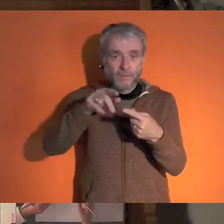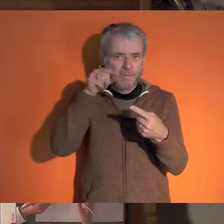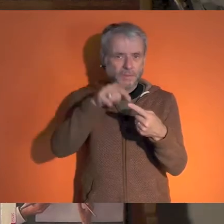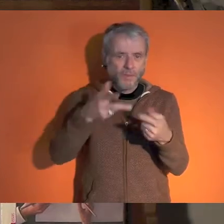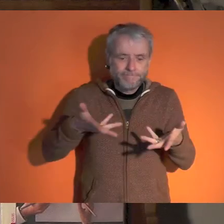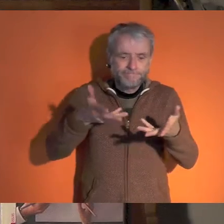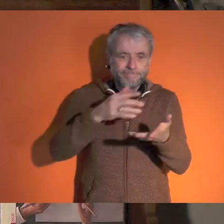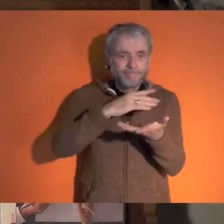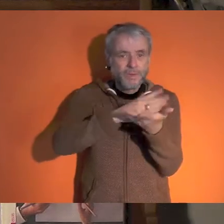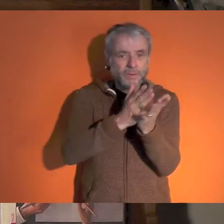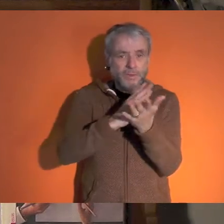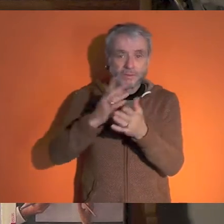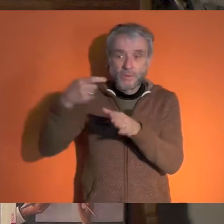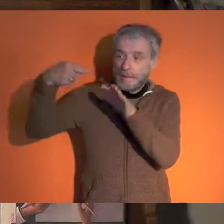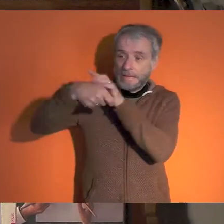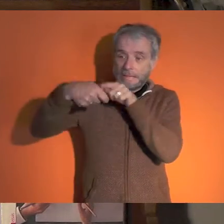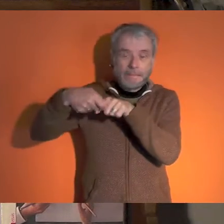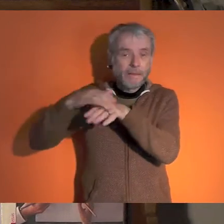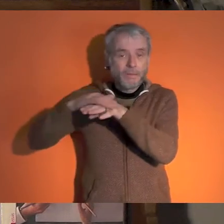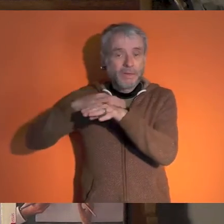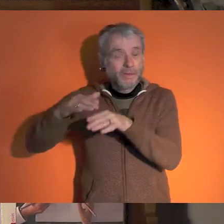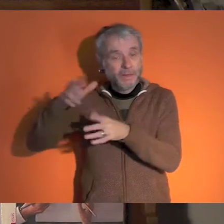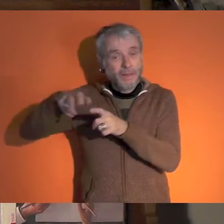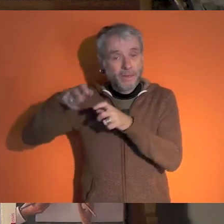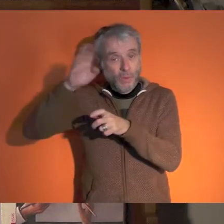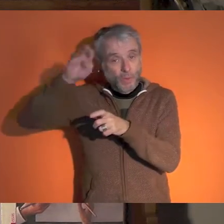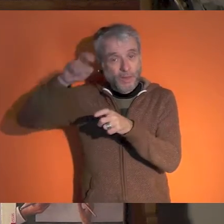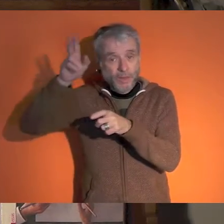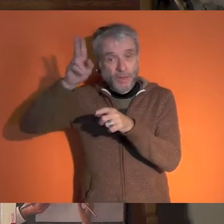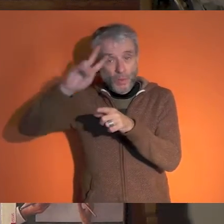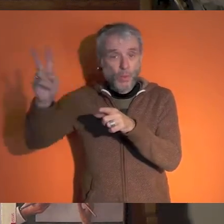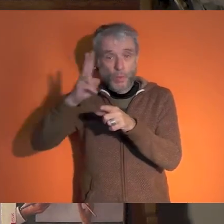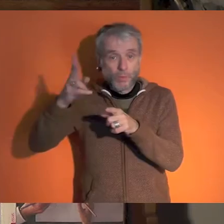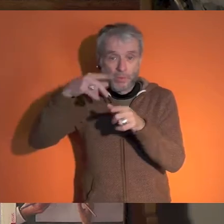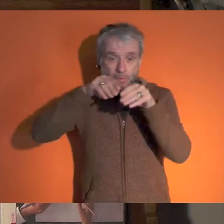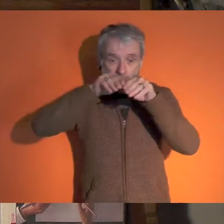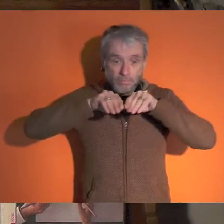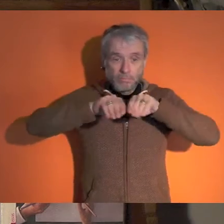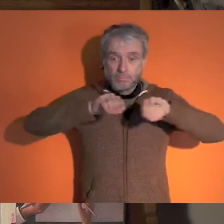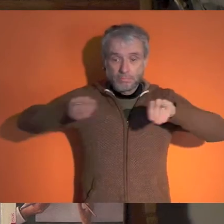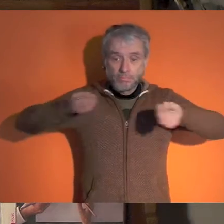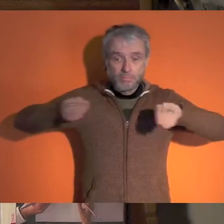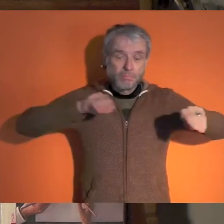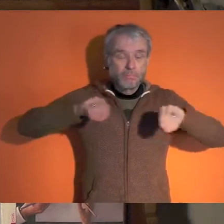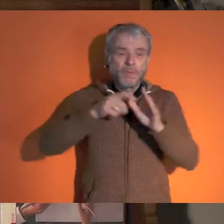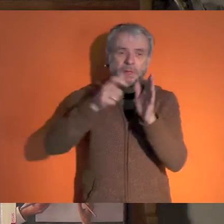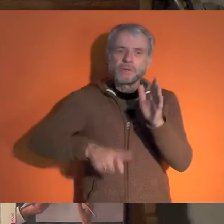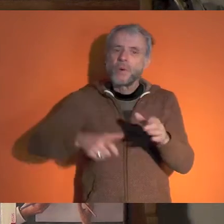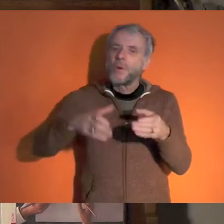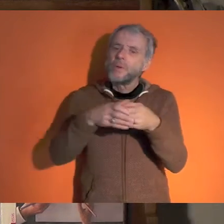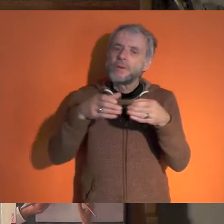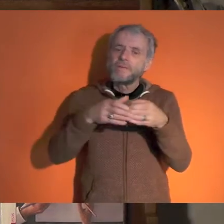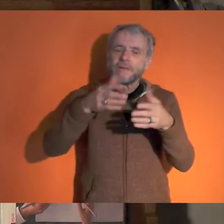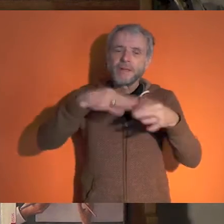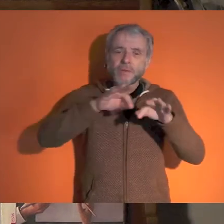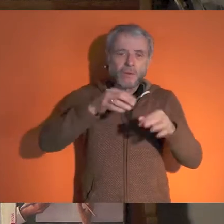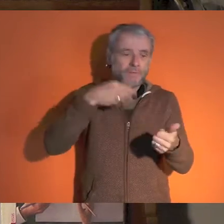à réorienter 1,6 milliard d'aides de la politique agricole commune européenne pour permettre aux restaurations des